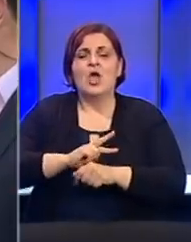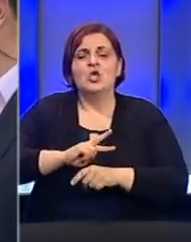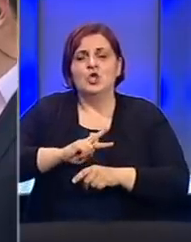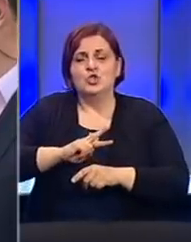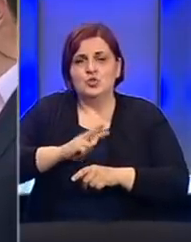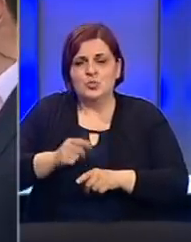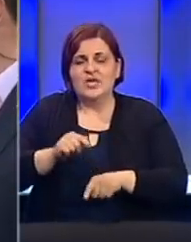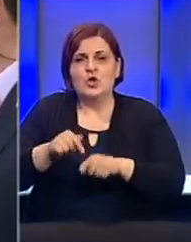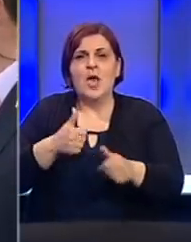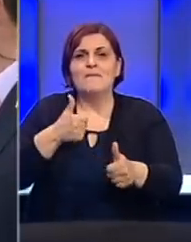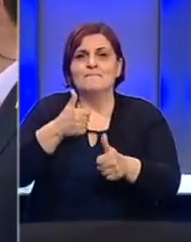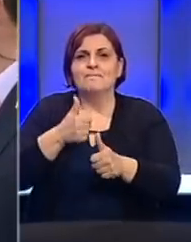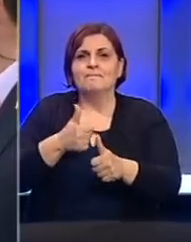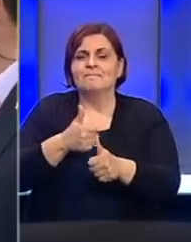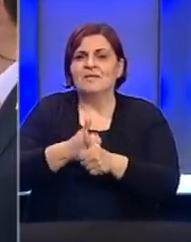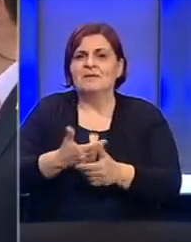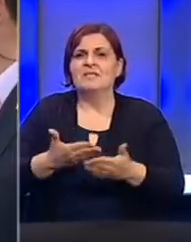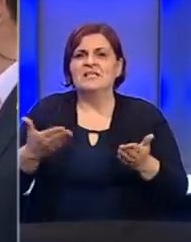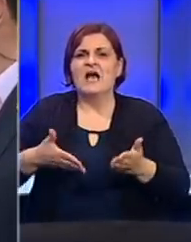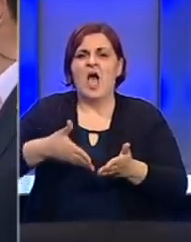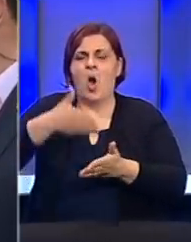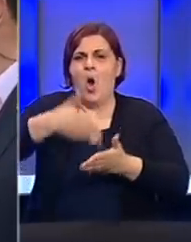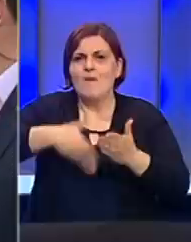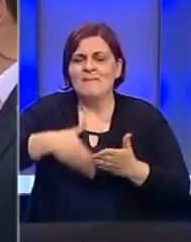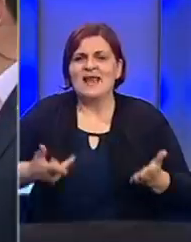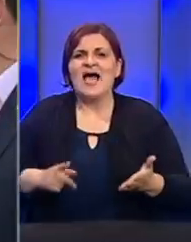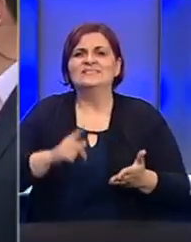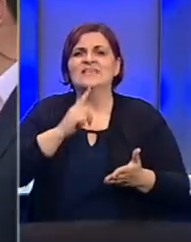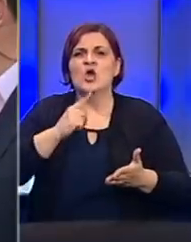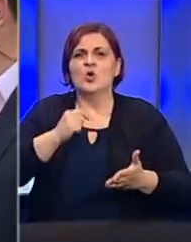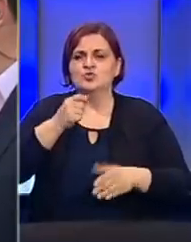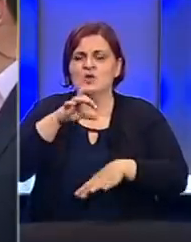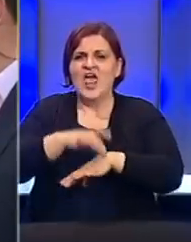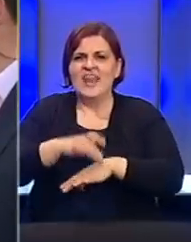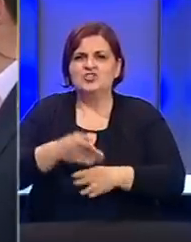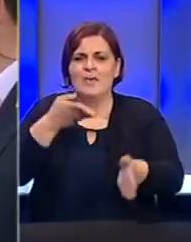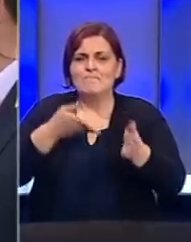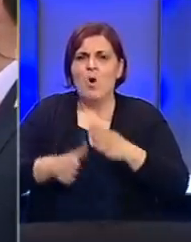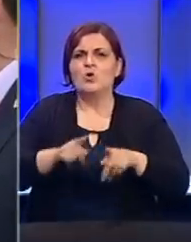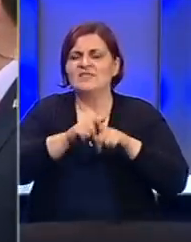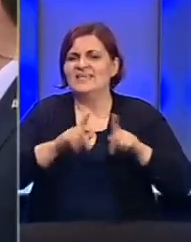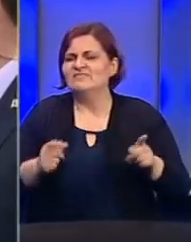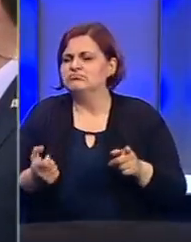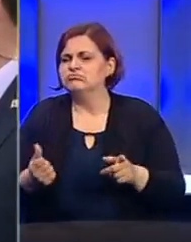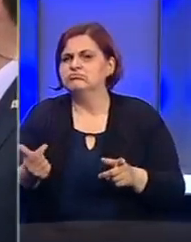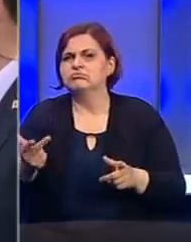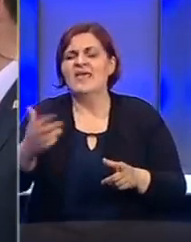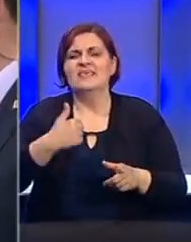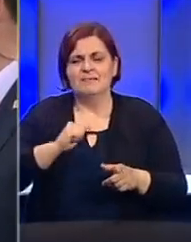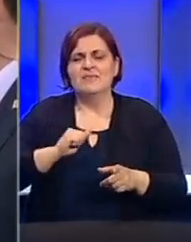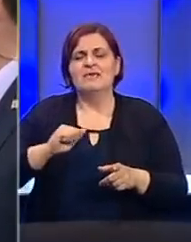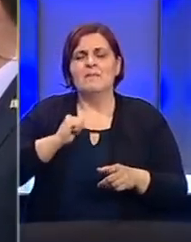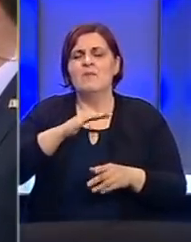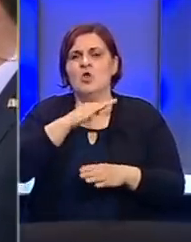iskoraka. Pratili smo to u smislu operativnih zahvata koji su naši hiruži izvodili poroda i tako dalje i tako dalje. Mislim da imamo